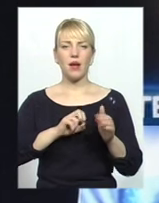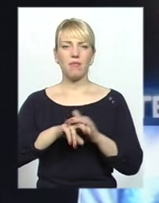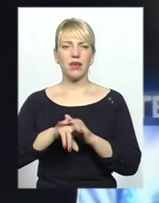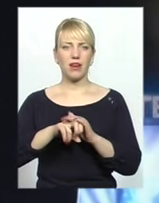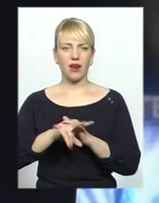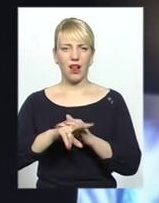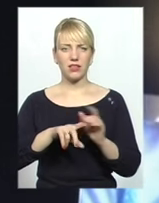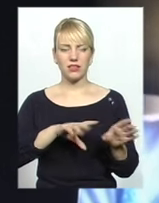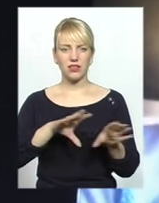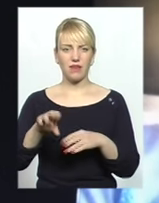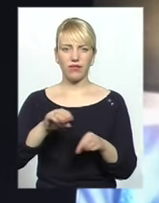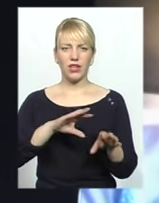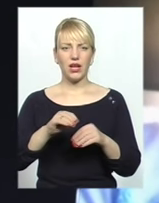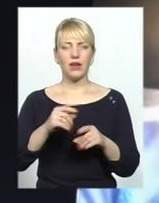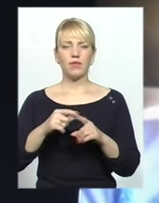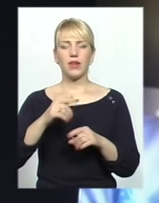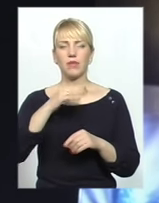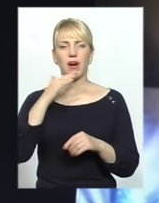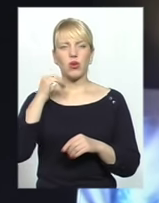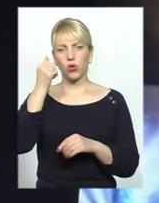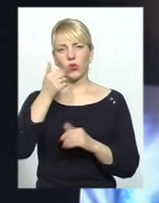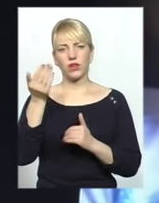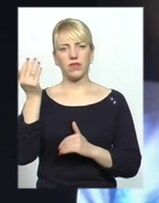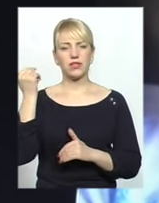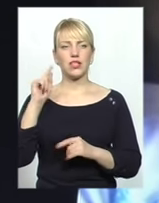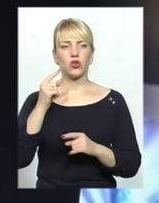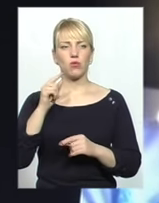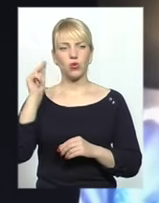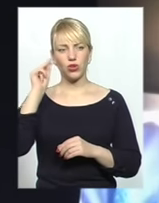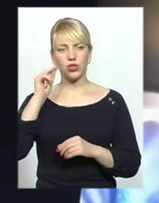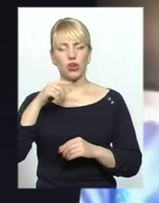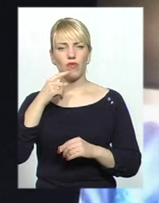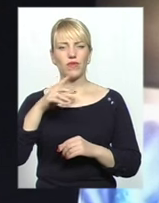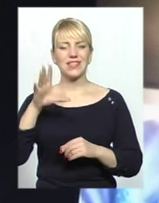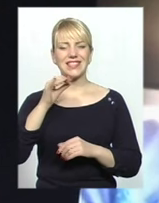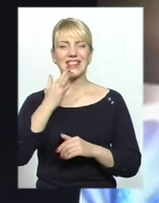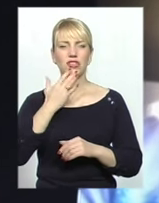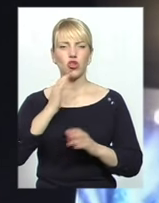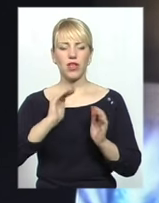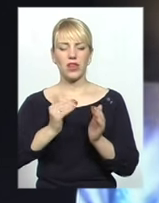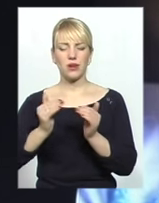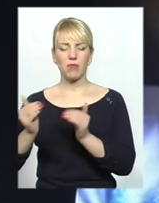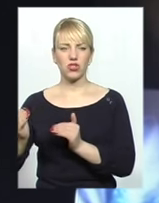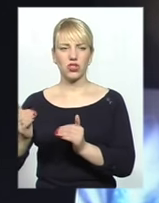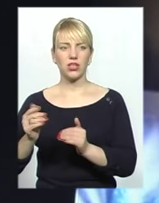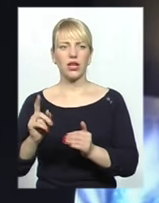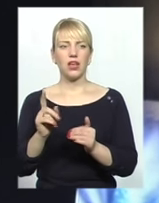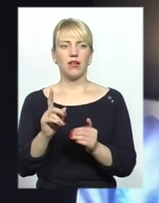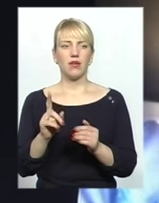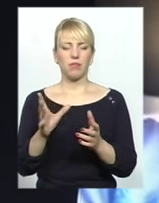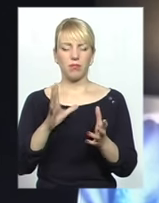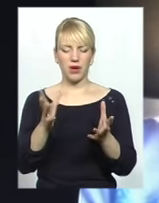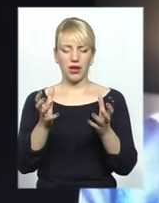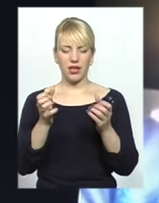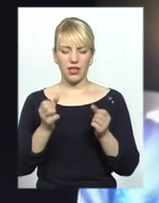І тому теоретично рахується, що всі національні меншини признані Францією, всі